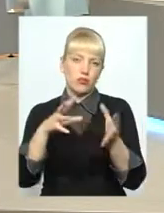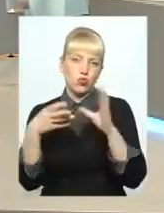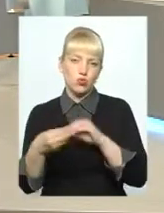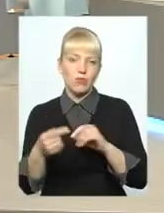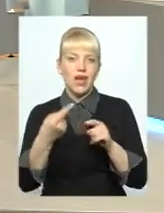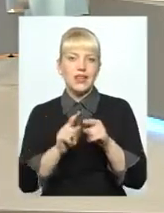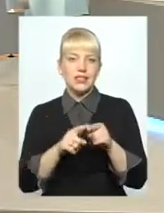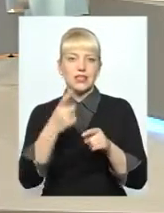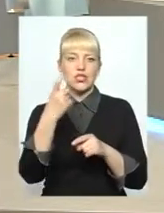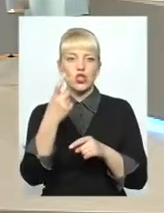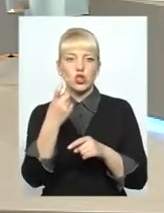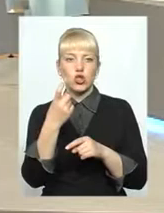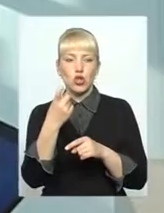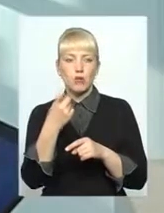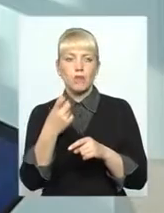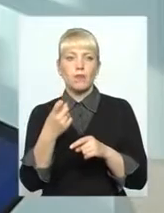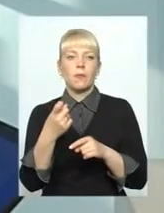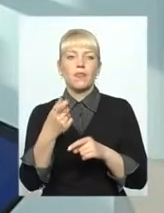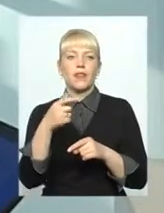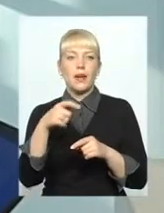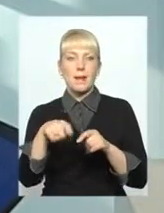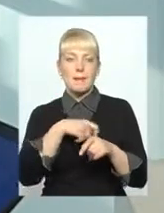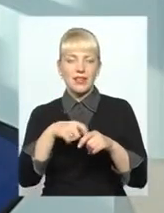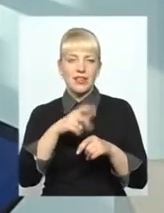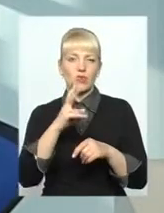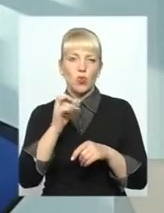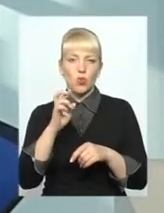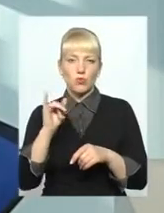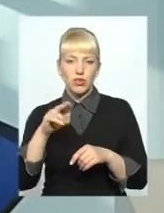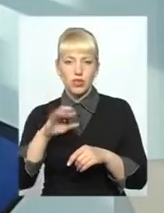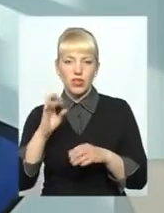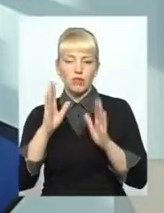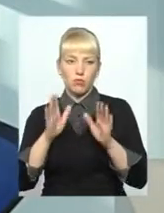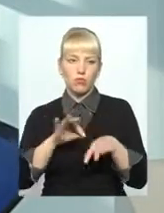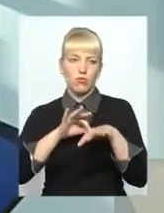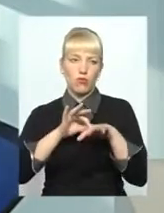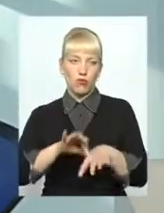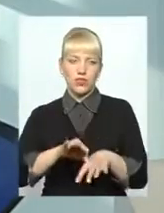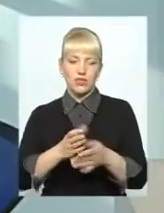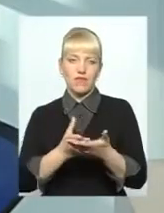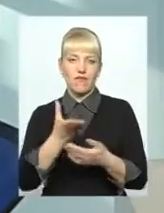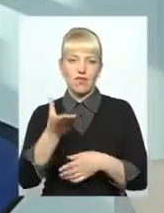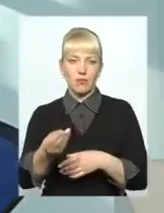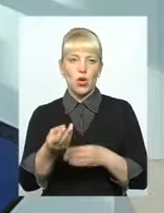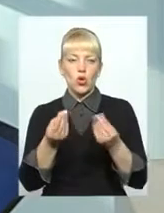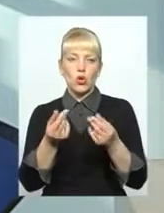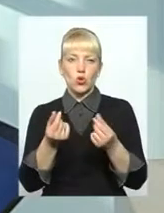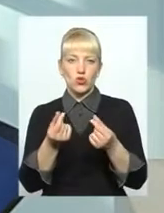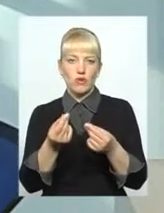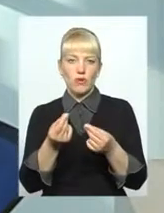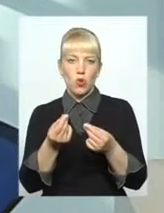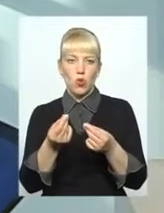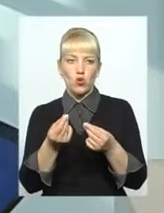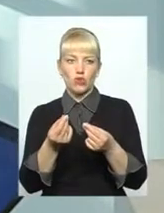еквівалент 100 метрів кубічних буде проводитися виплата грошовими коштами